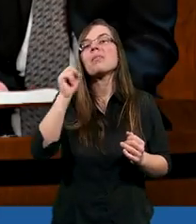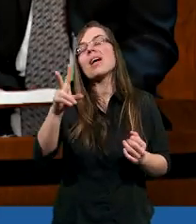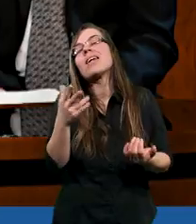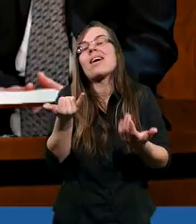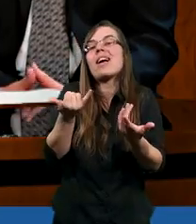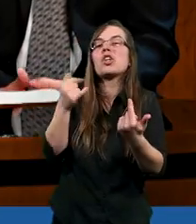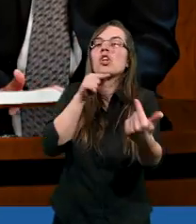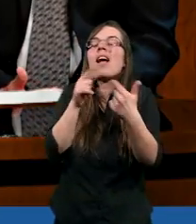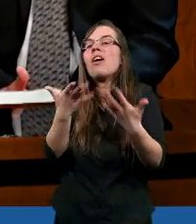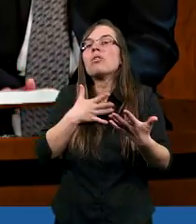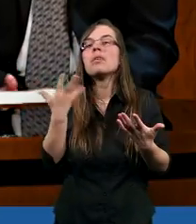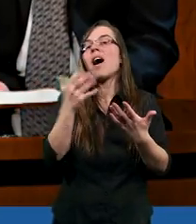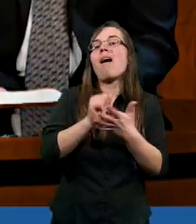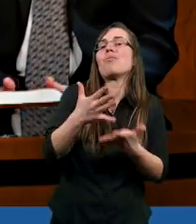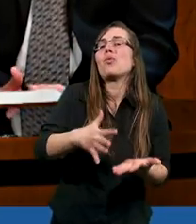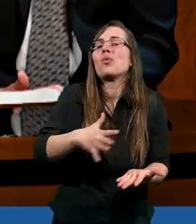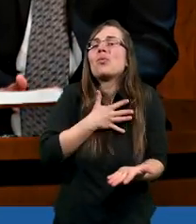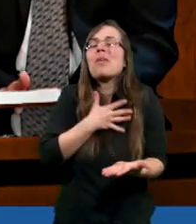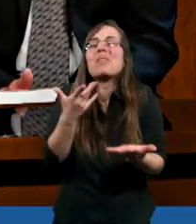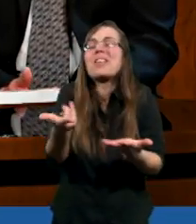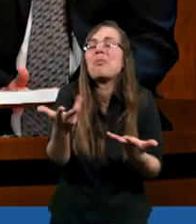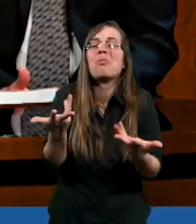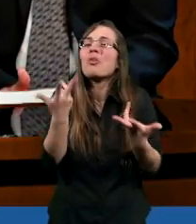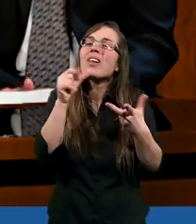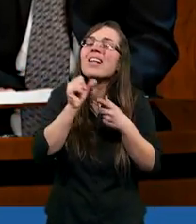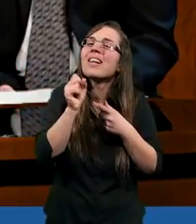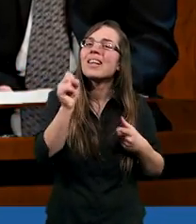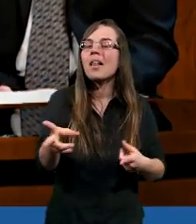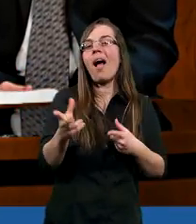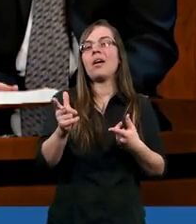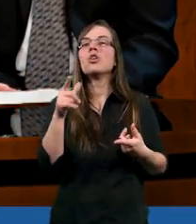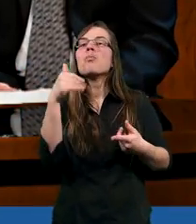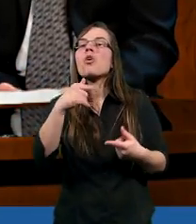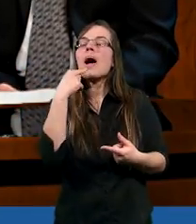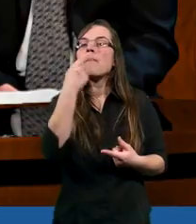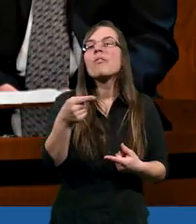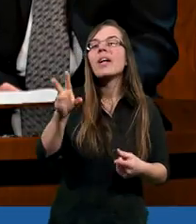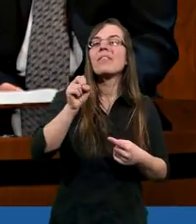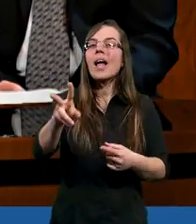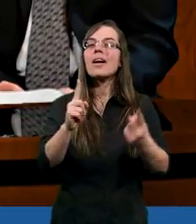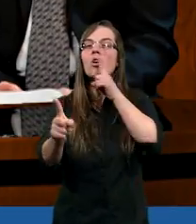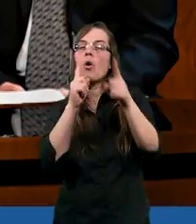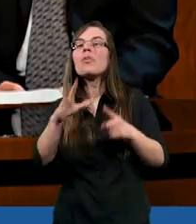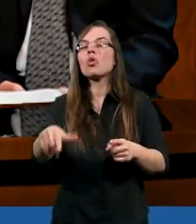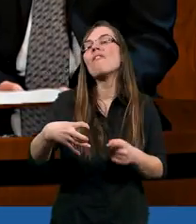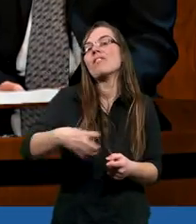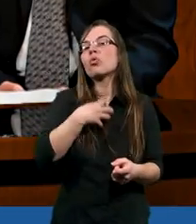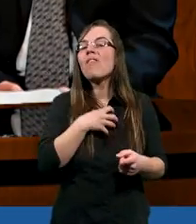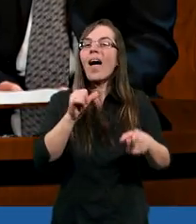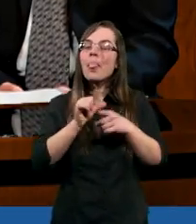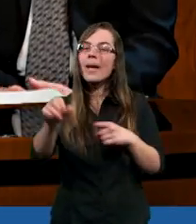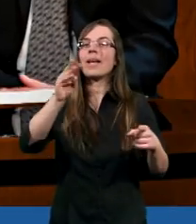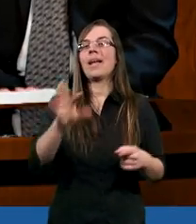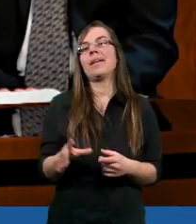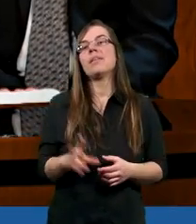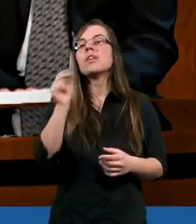Jakimś górnolotnym, albo nie czujemy zupełnie tego. To się, można powiedzieć, w takich rozmowach wyczuwa, prawda? Że